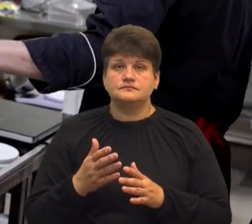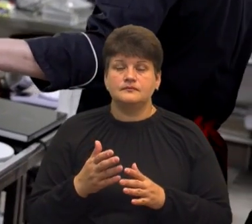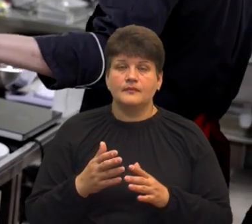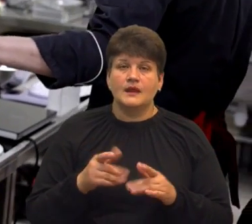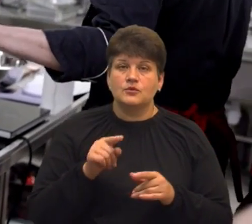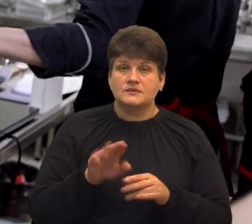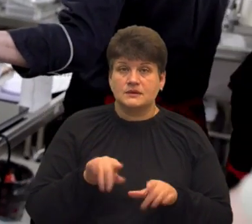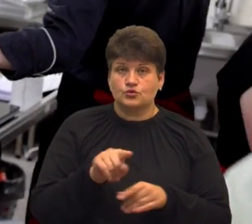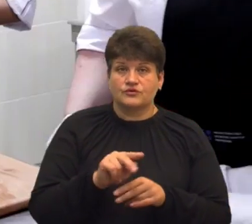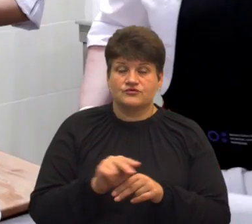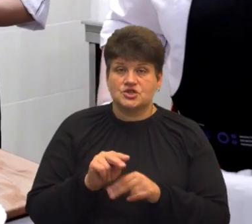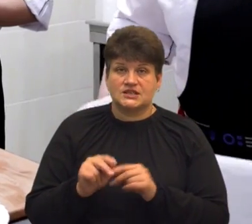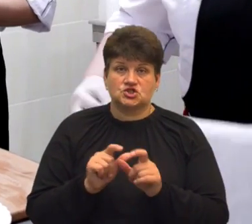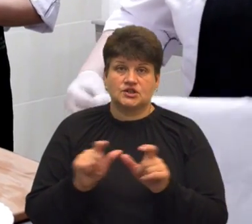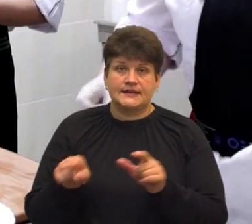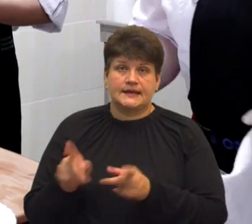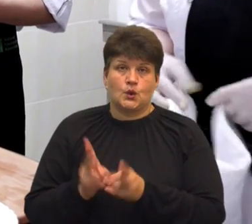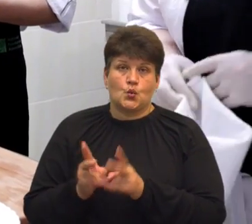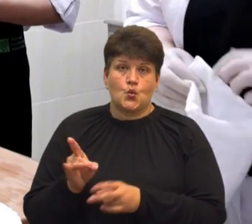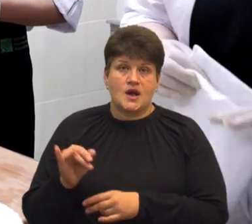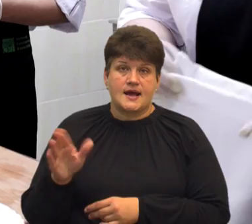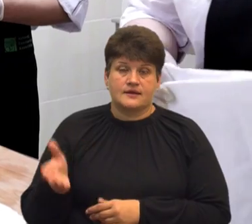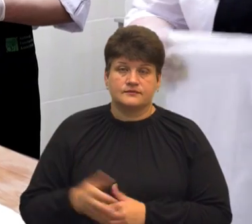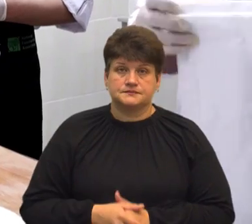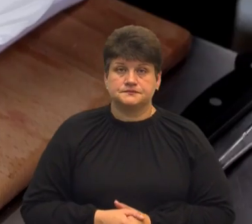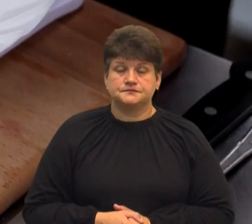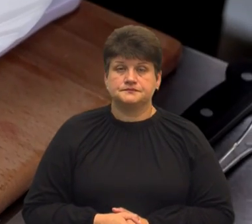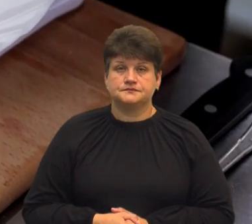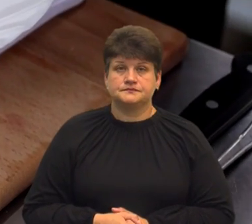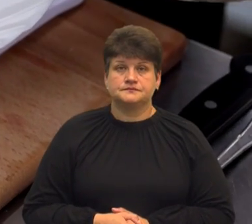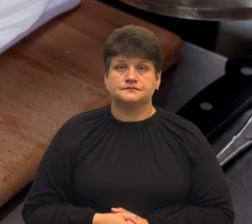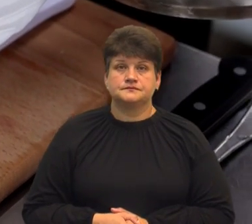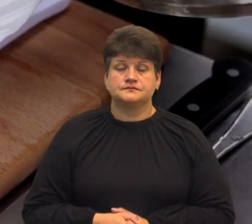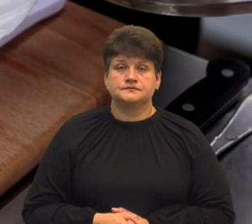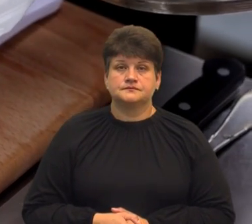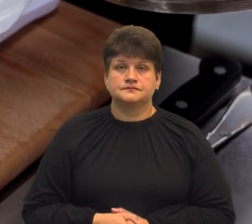ті навчатимуть шкільних кухарів. Тетяна Панченко, Андрій Міц, Суспільне новини, Тернопіль.